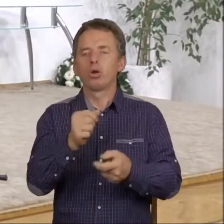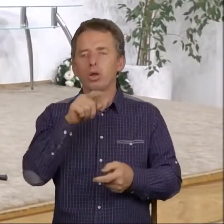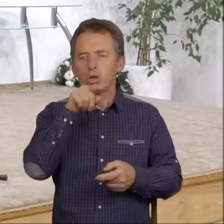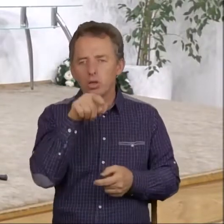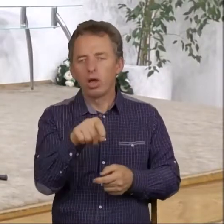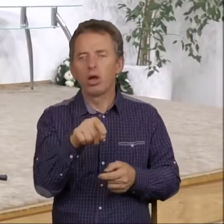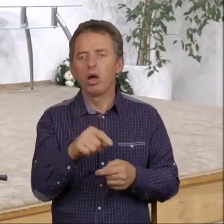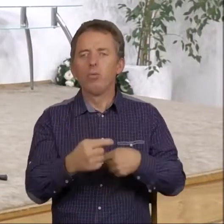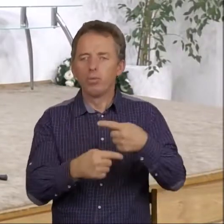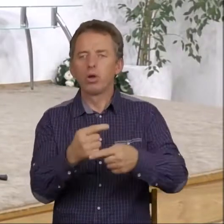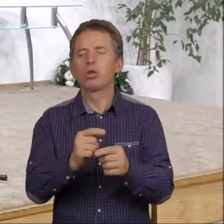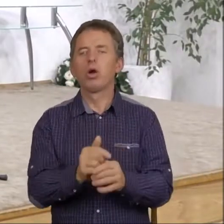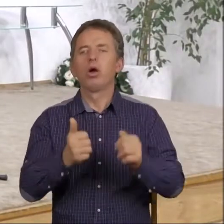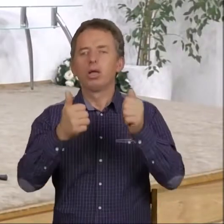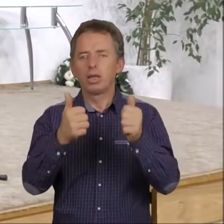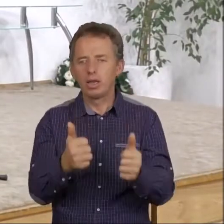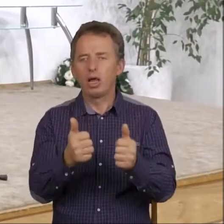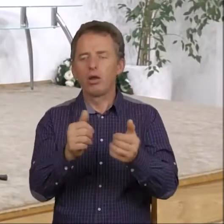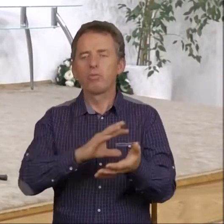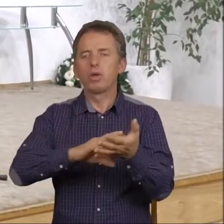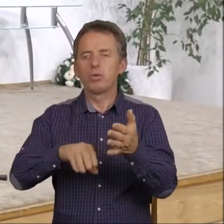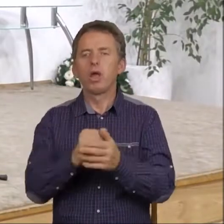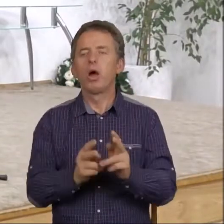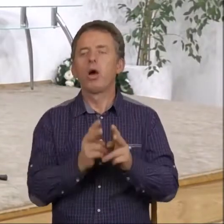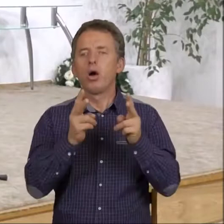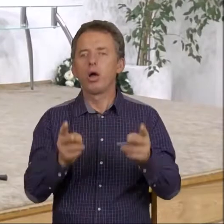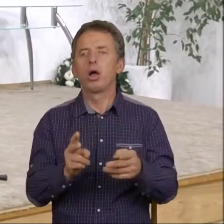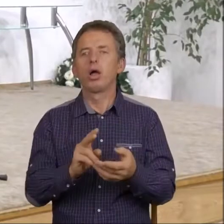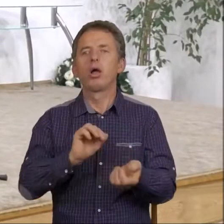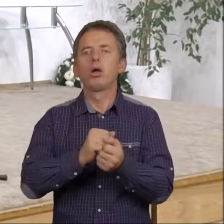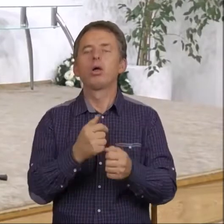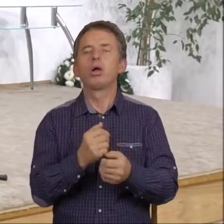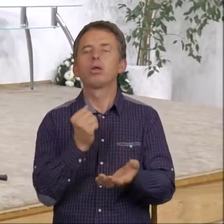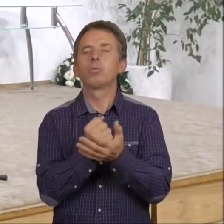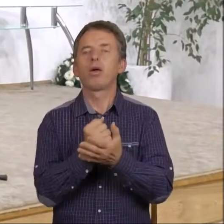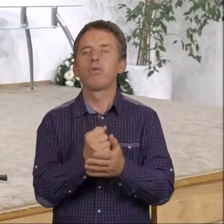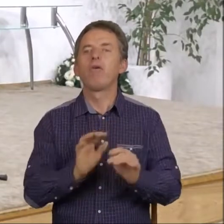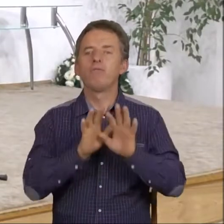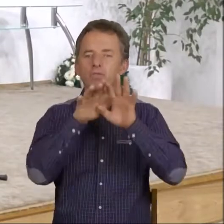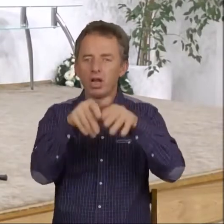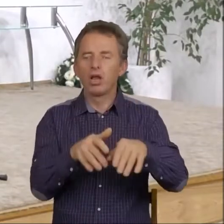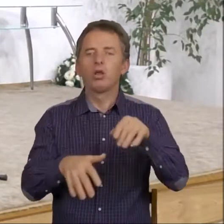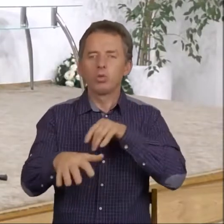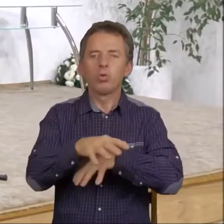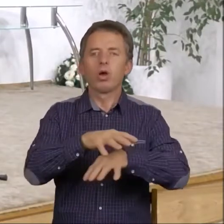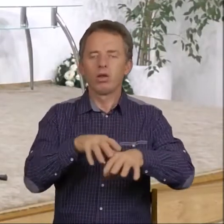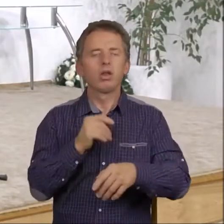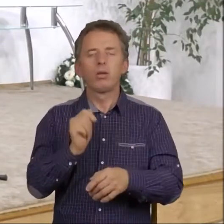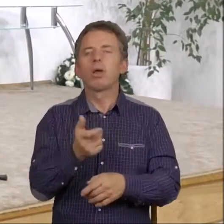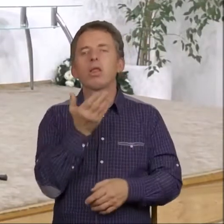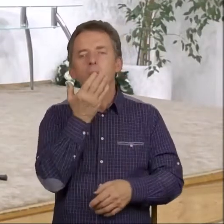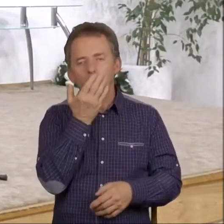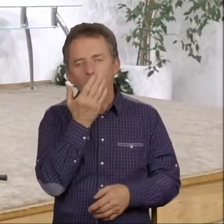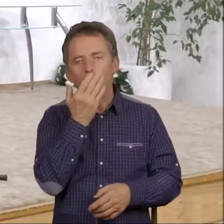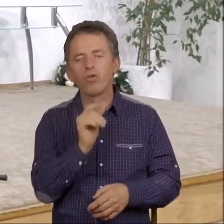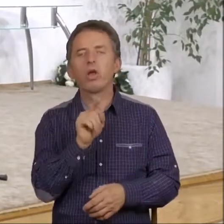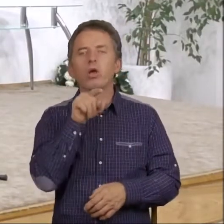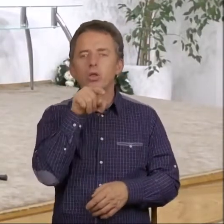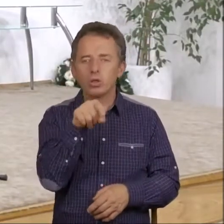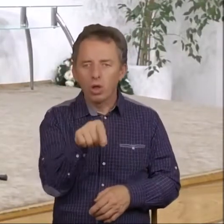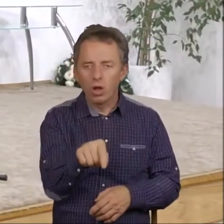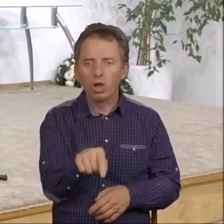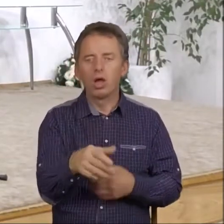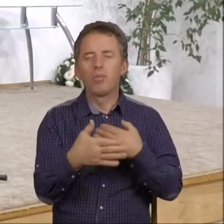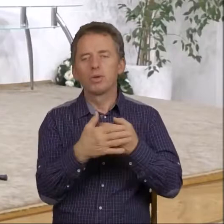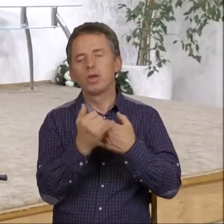doprowadzając do stanu, który w Piśmie Świętym określany jest mianem wylania Ducha Świętego. Ja nie będę wiele w tej chwili o tym mówił, bo to może